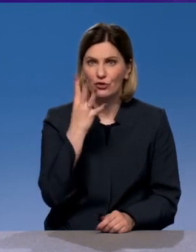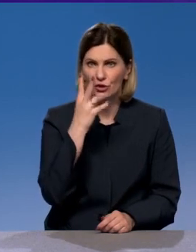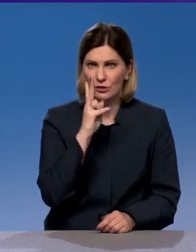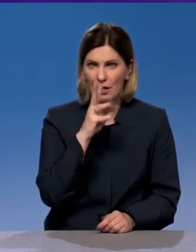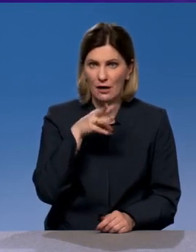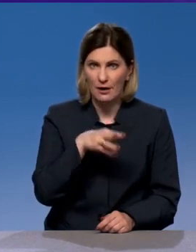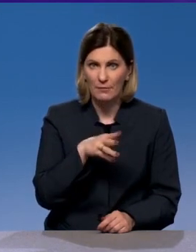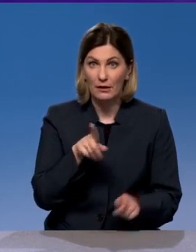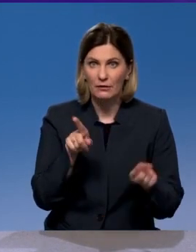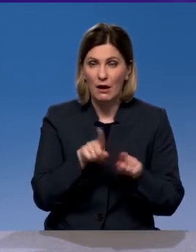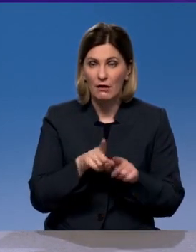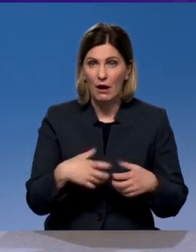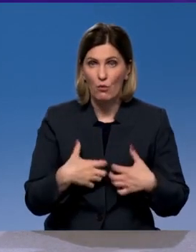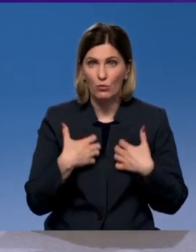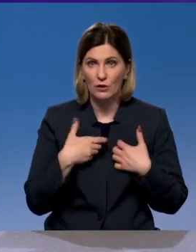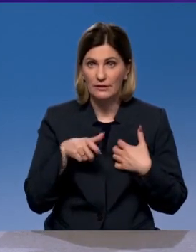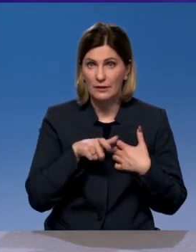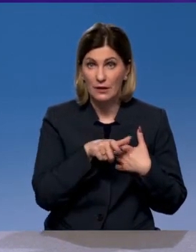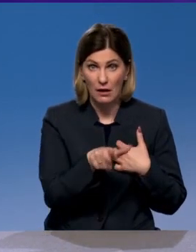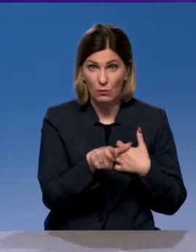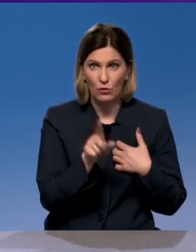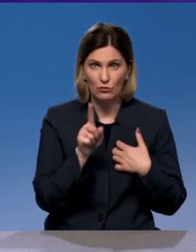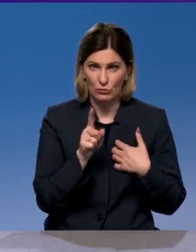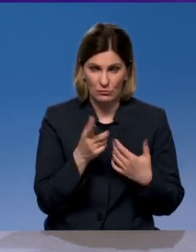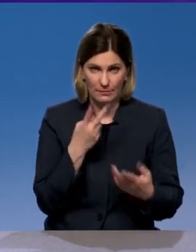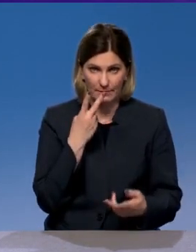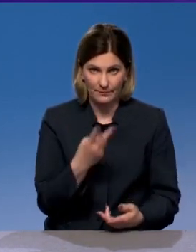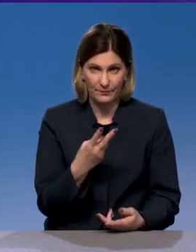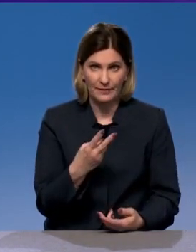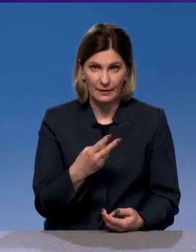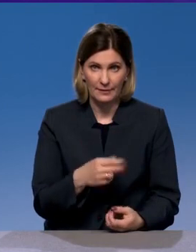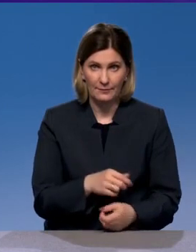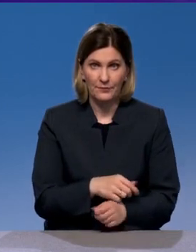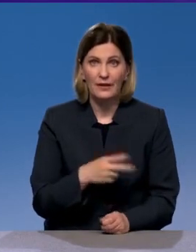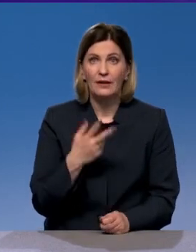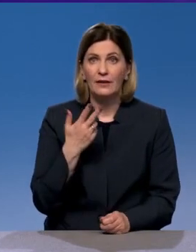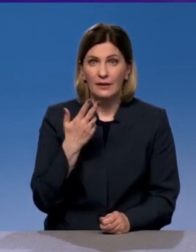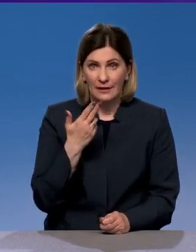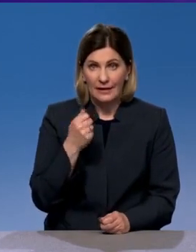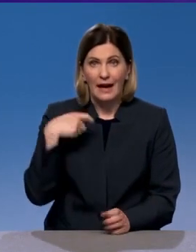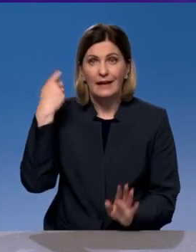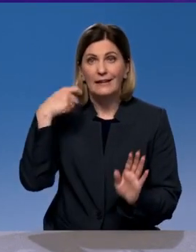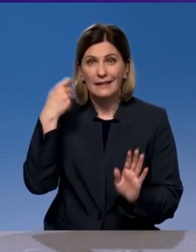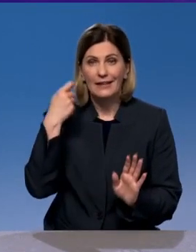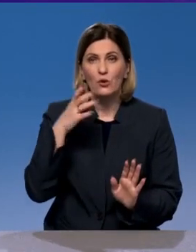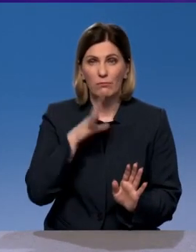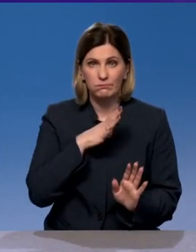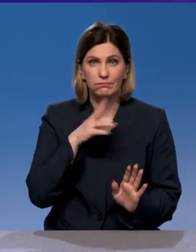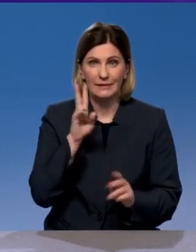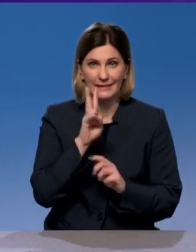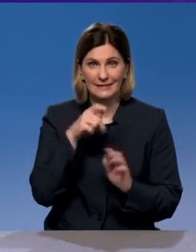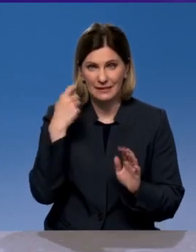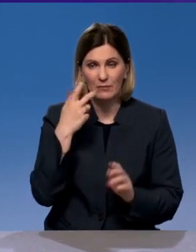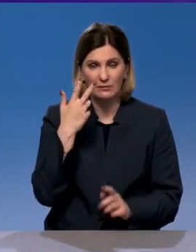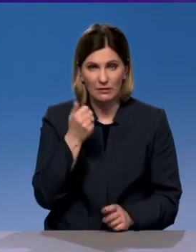Такая ужасная дорога, что это просто жуть. Ой, ехали мы по ней, да, когда снимали кино про Волгу. Ужасная